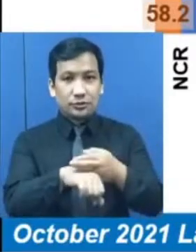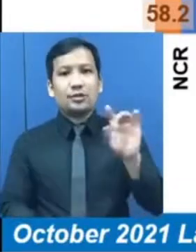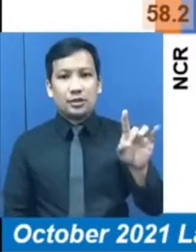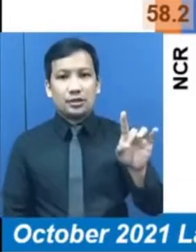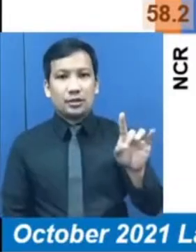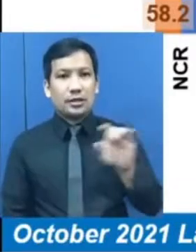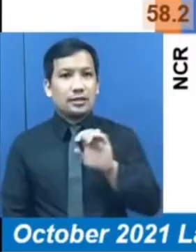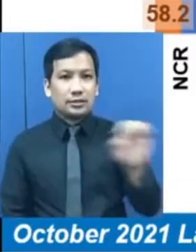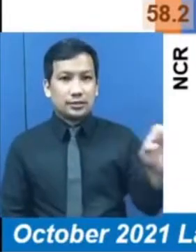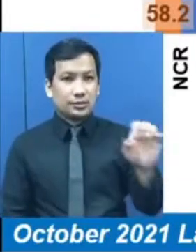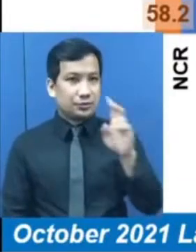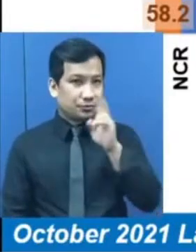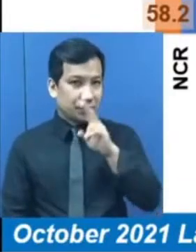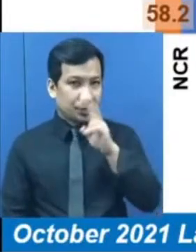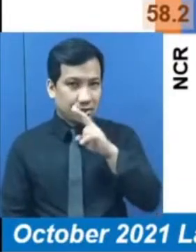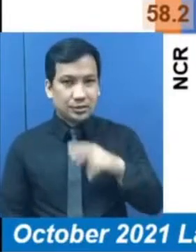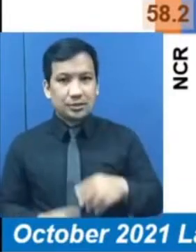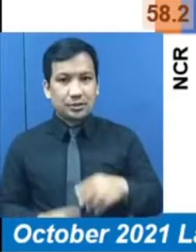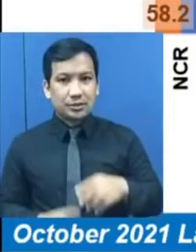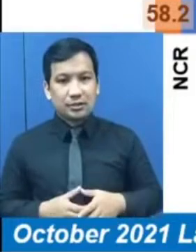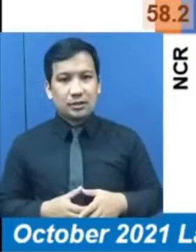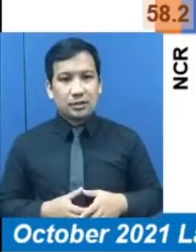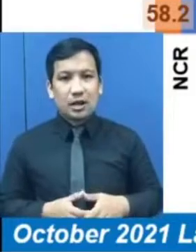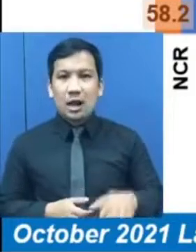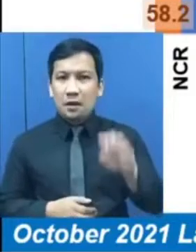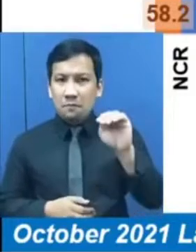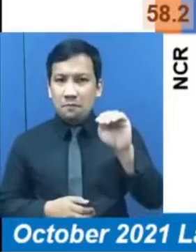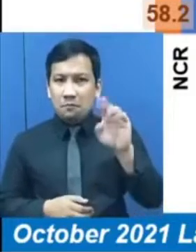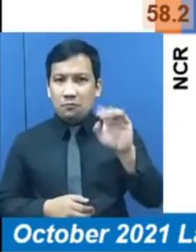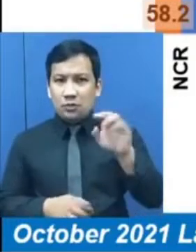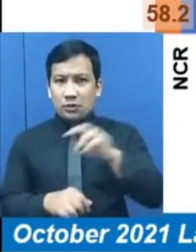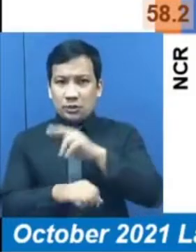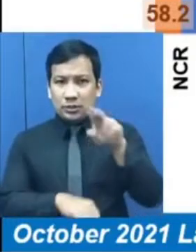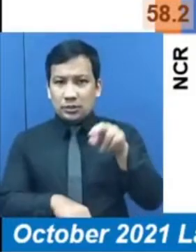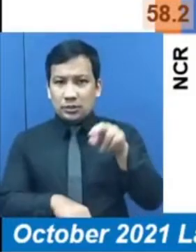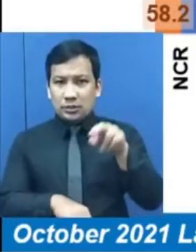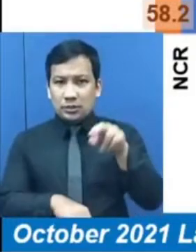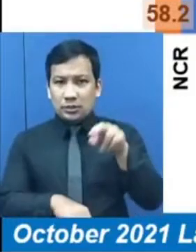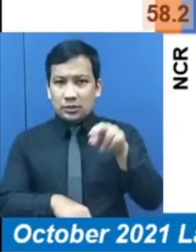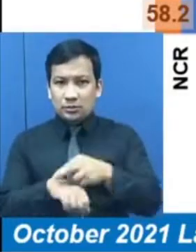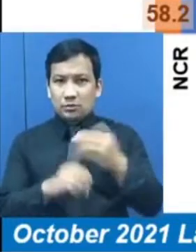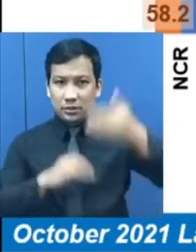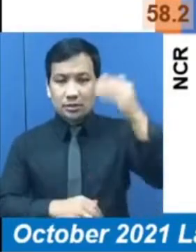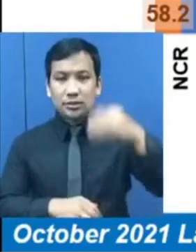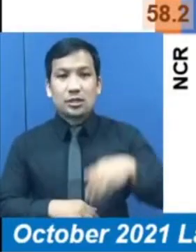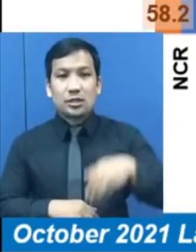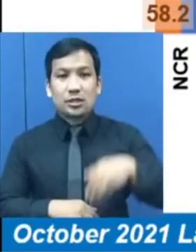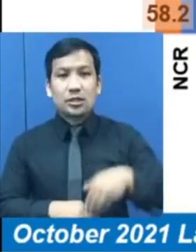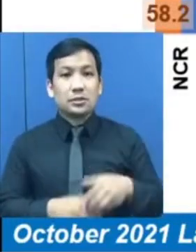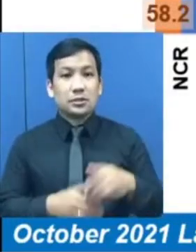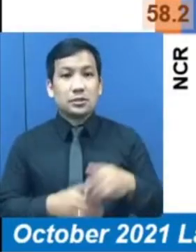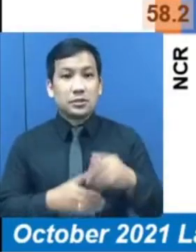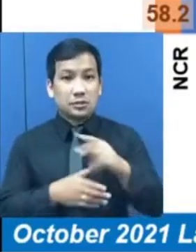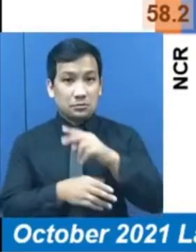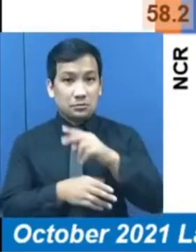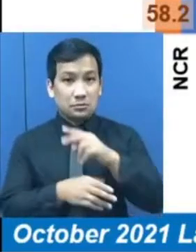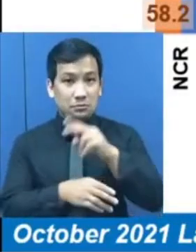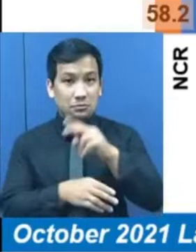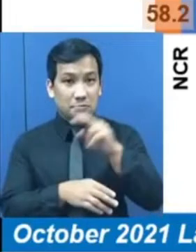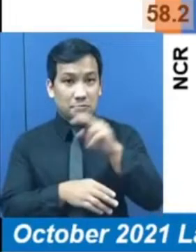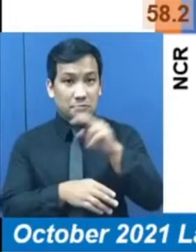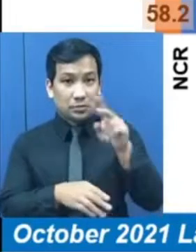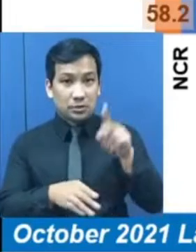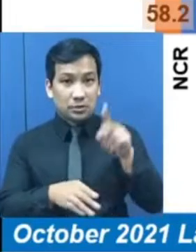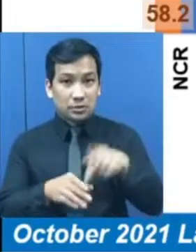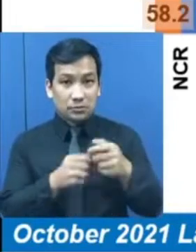Visayas. Labing apat na riyon naman ang nakapagtala ng pagtaas ng labor force participation rate nitong Oktober